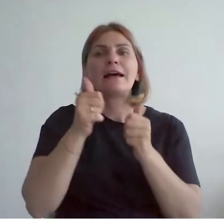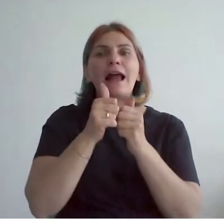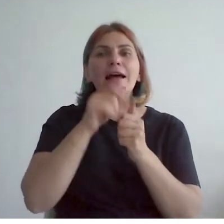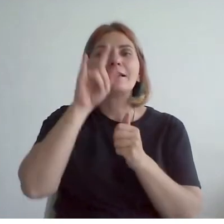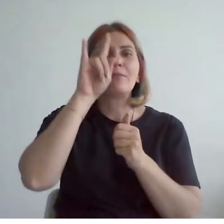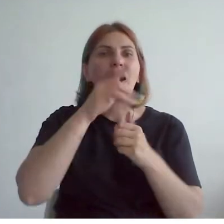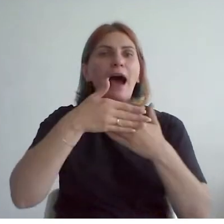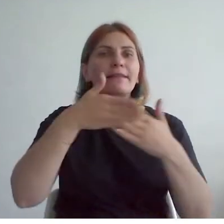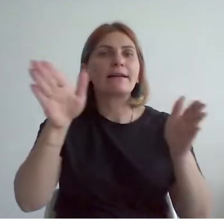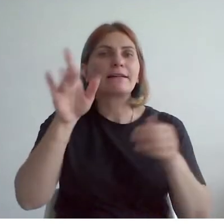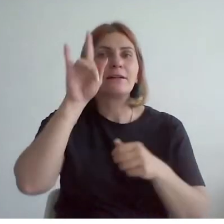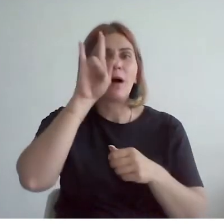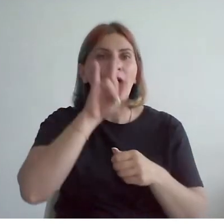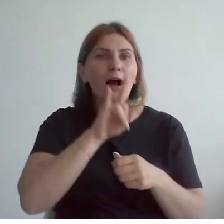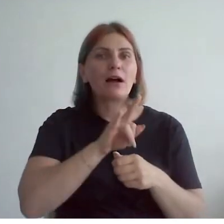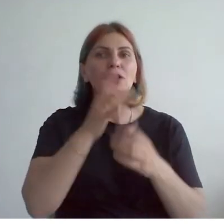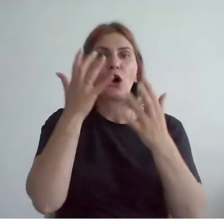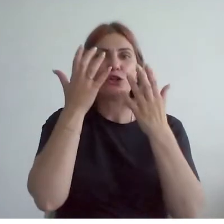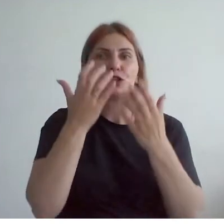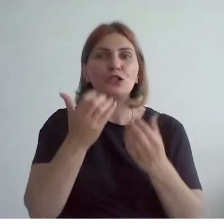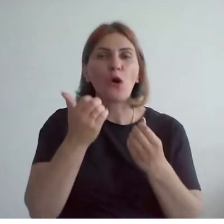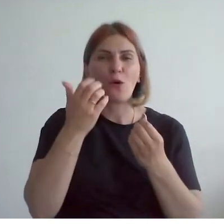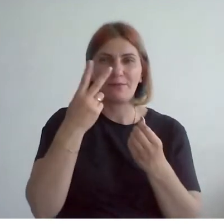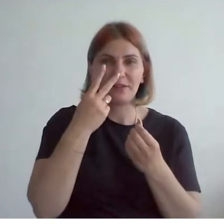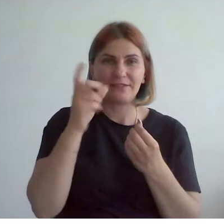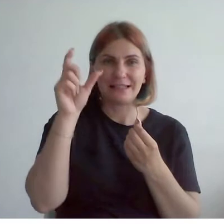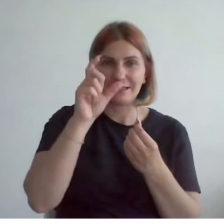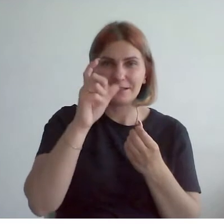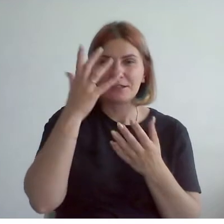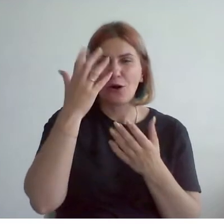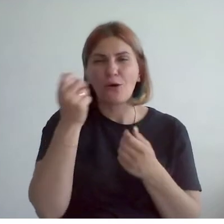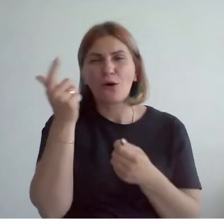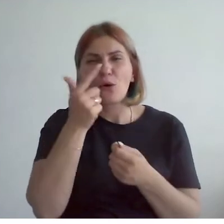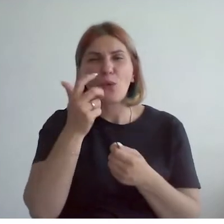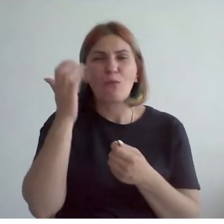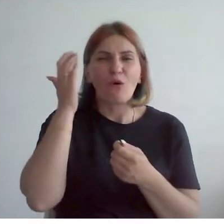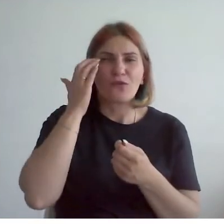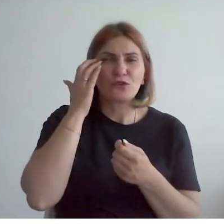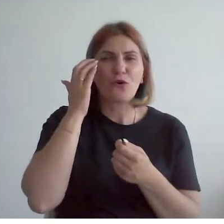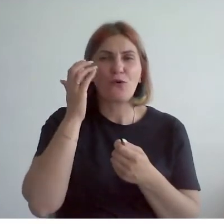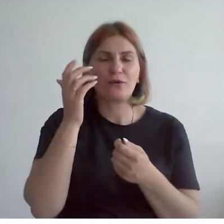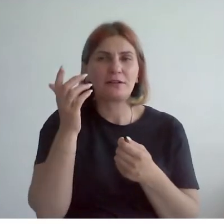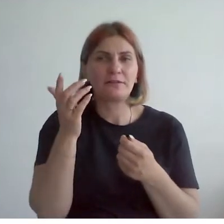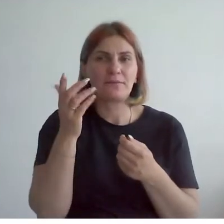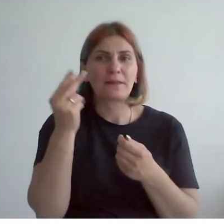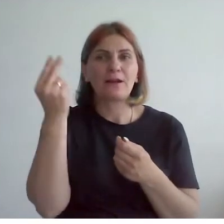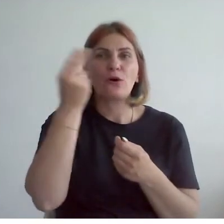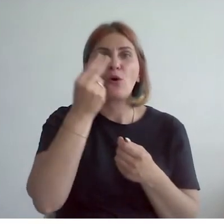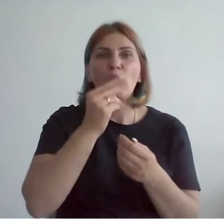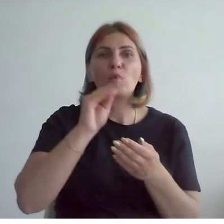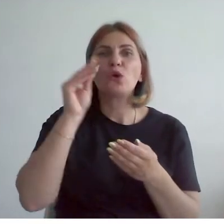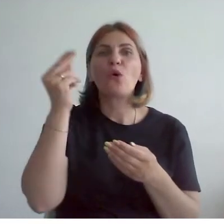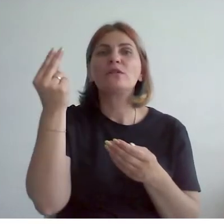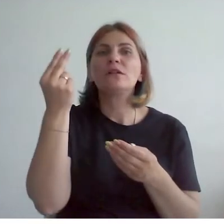которым темно-синими оттенками голубого, темного, черного художник пишет нам